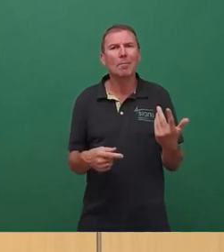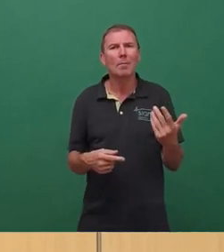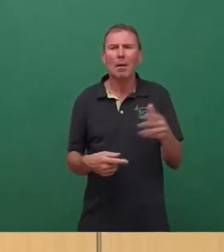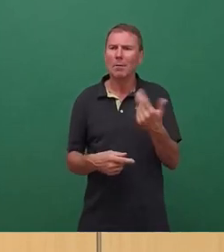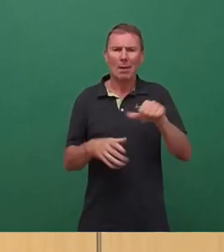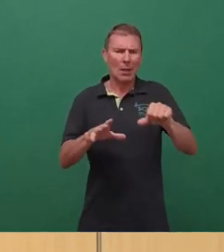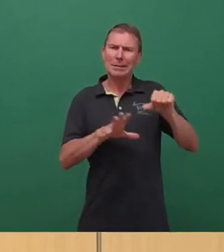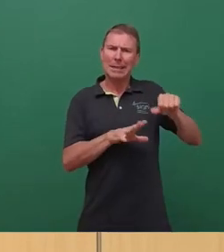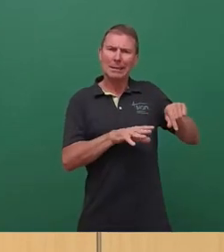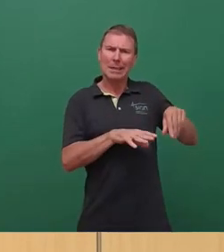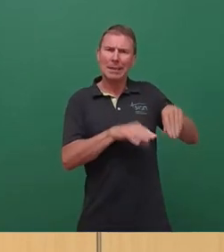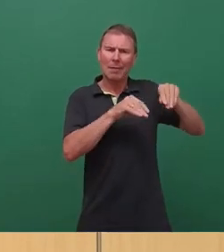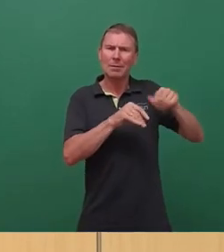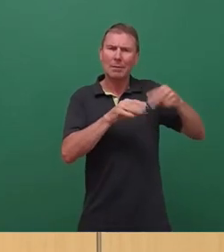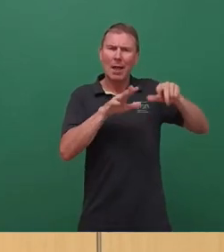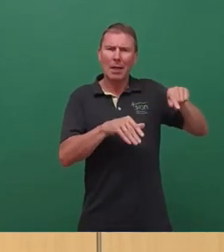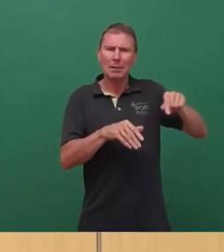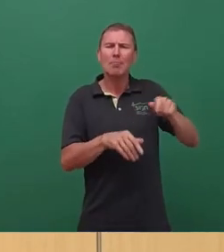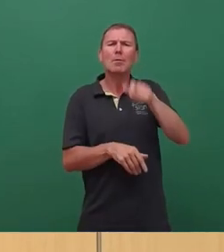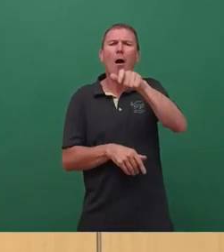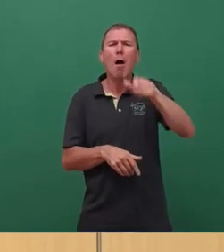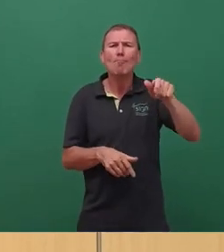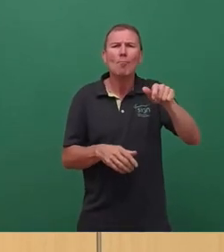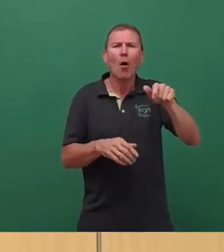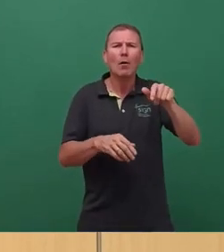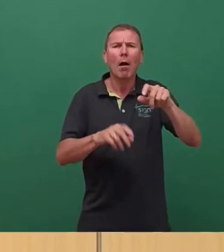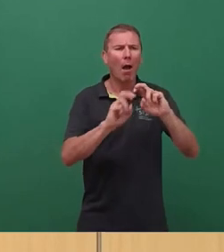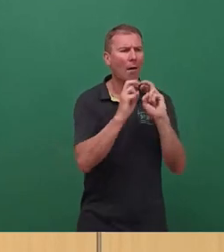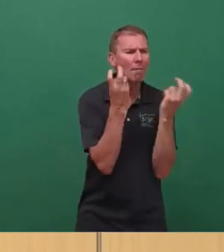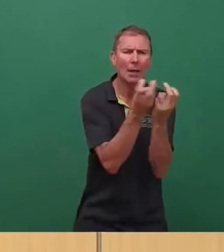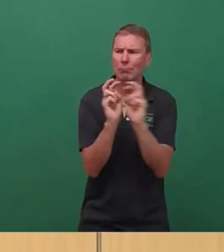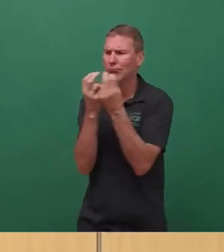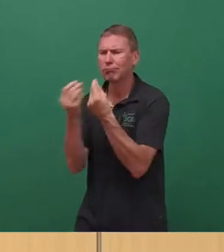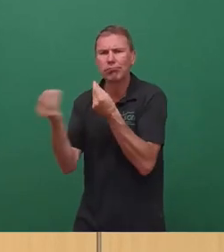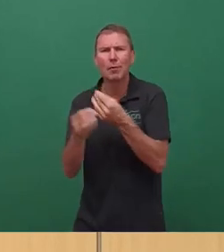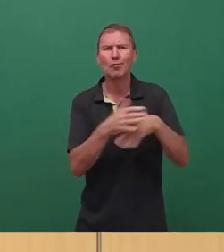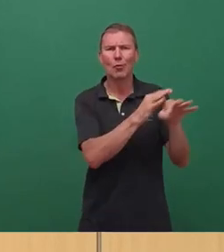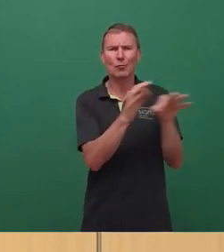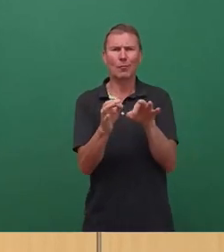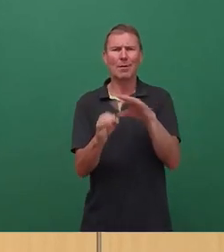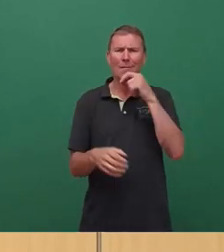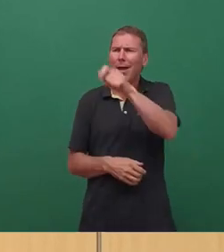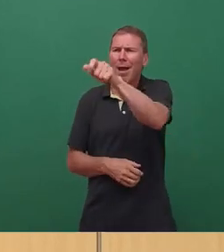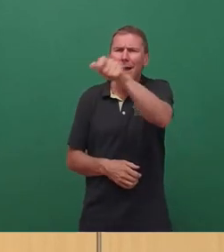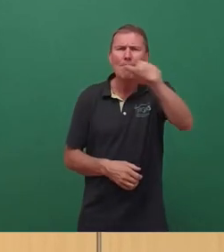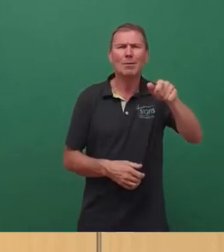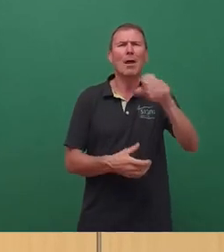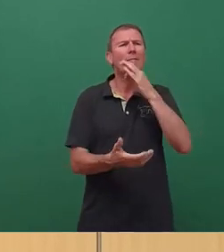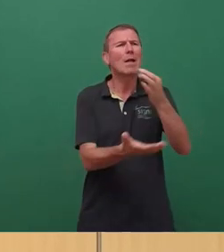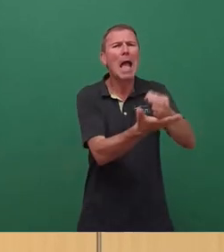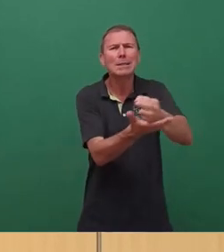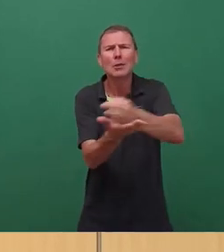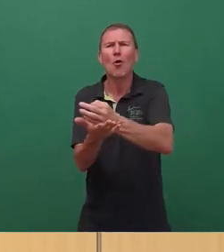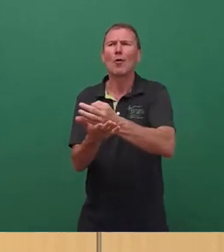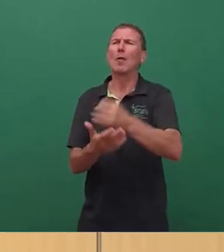2018 mit sehr schönen Bürgerwerkstätten durchgeführt wurde, wo sich viele, viele Menschen, viele, viele Institutionen, jetzt halt auch das